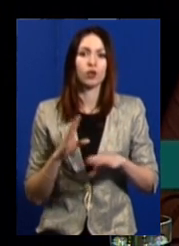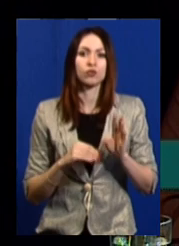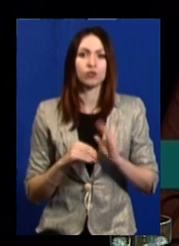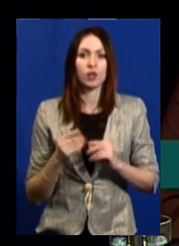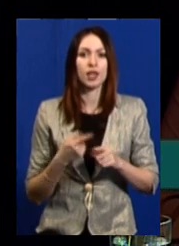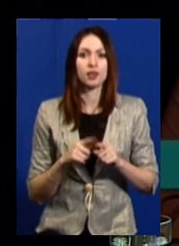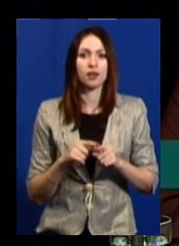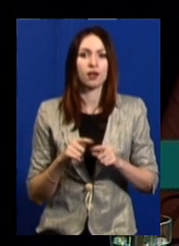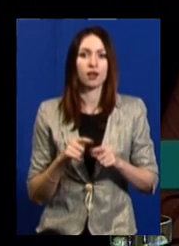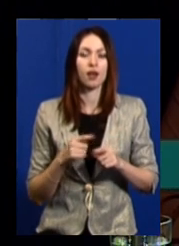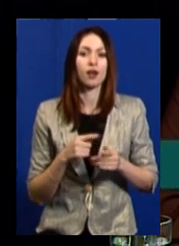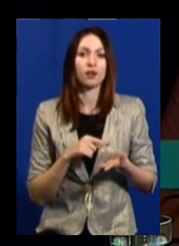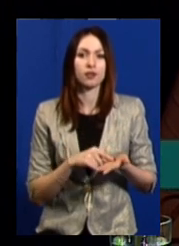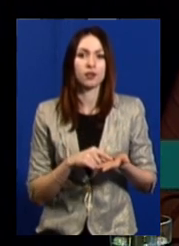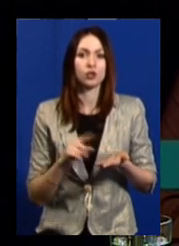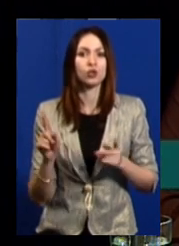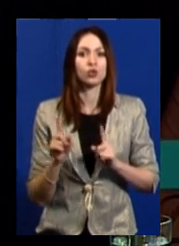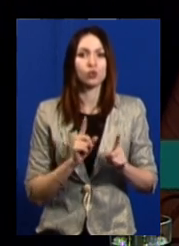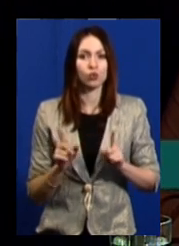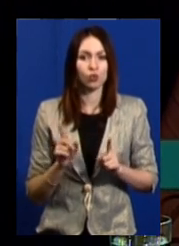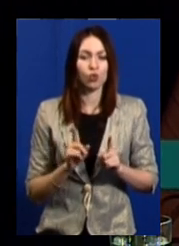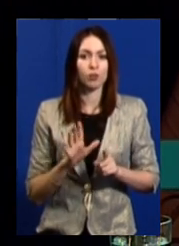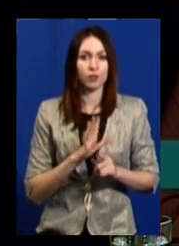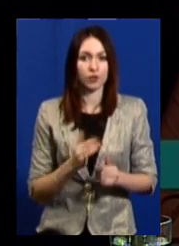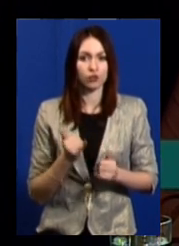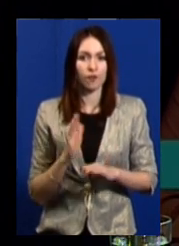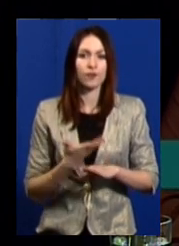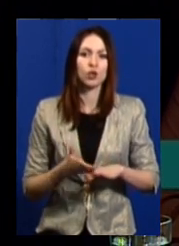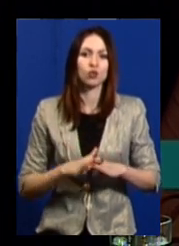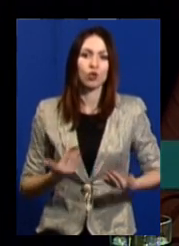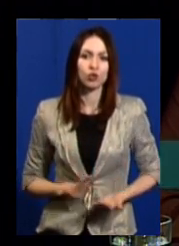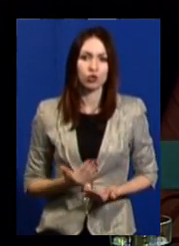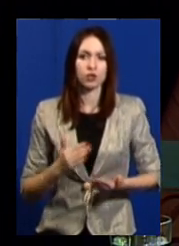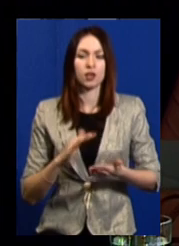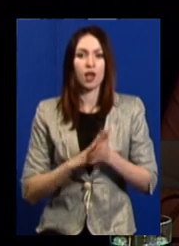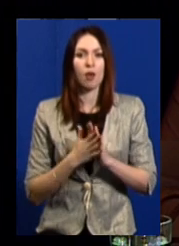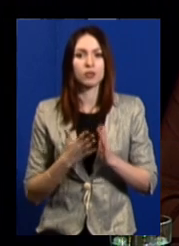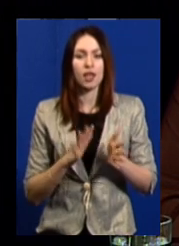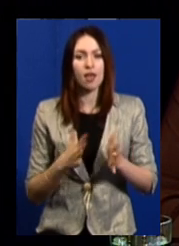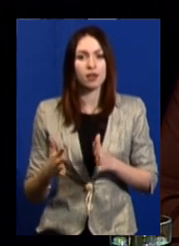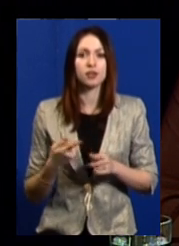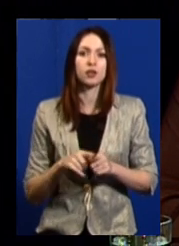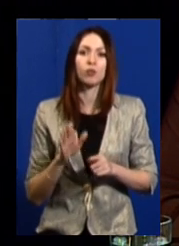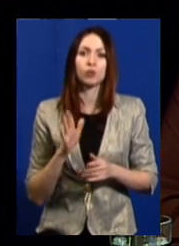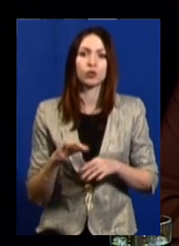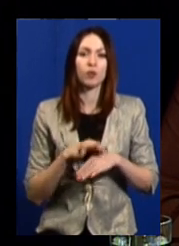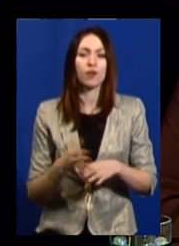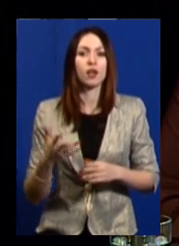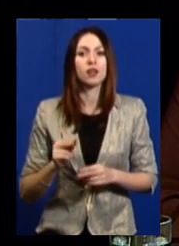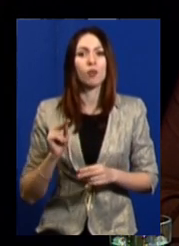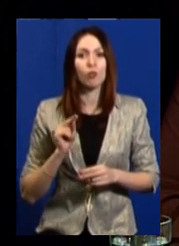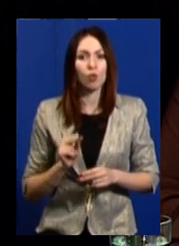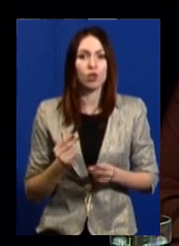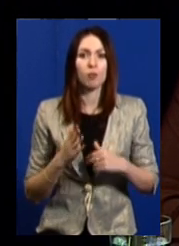така, на облік, як така, що перебуває в складних життєвих обставинах, з нею буде проводитись певна робота фахівцями,